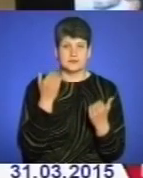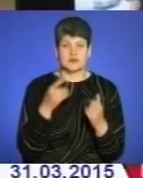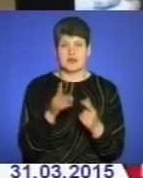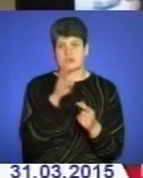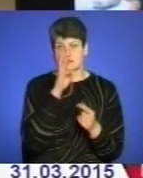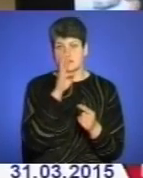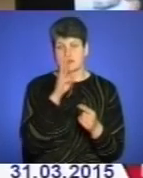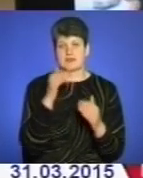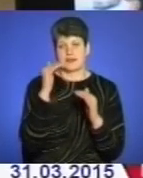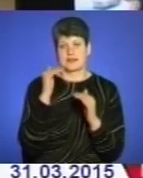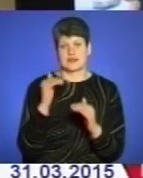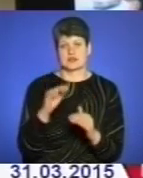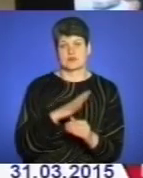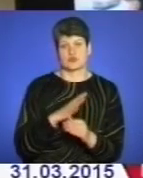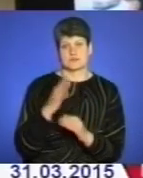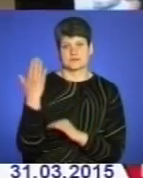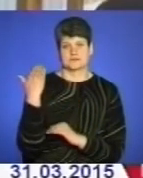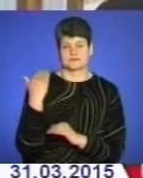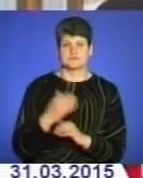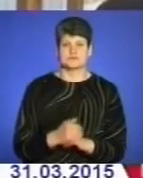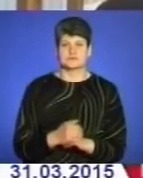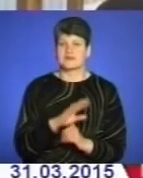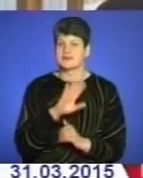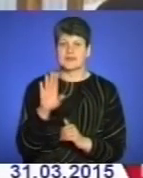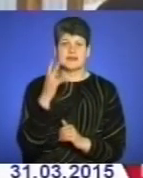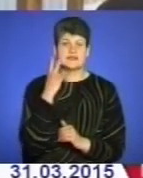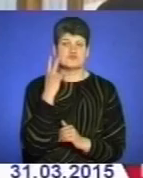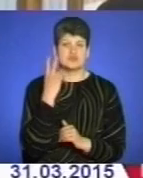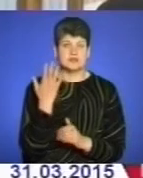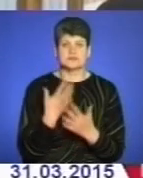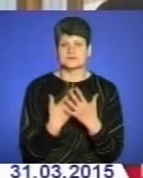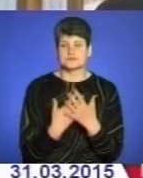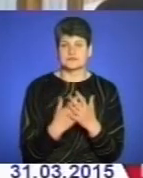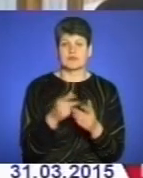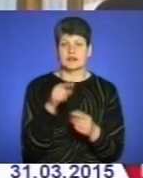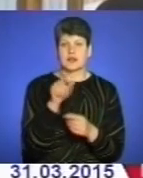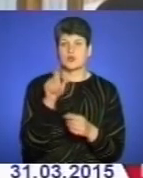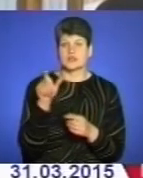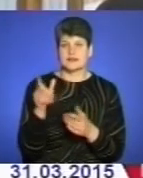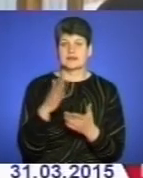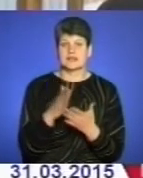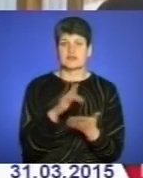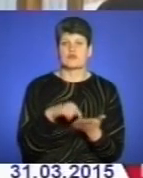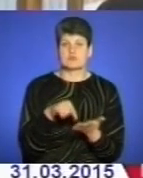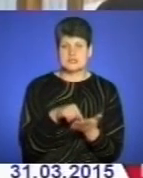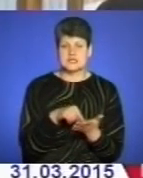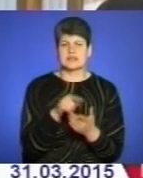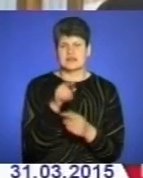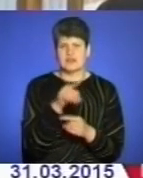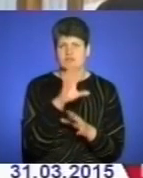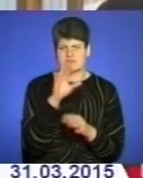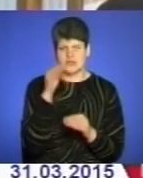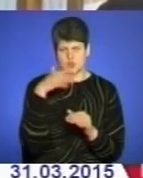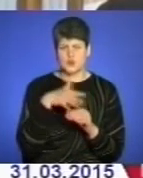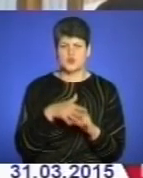зарплати нижчі, ніж були на Сході. Не завжди, скажімо, та людина, яка знаходиться в місті, для неї все зрозуміло. Ми на пальцях